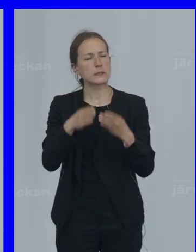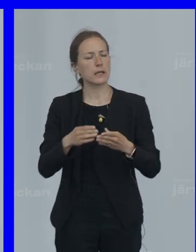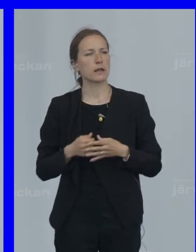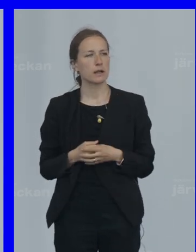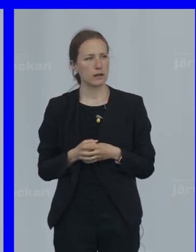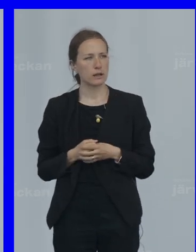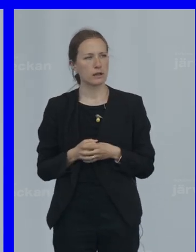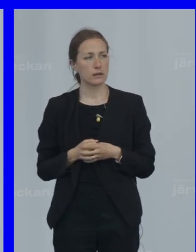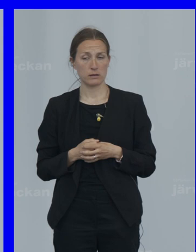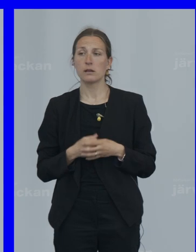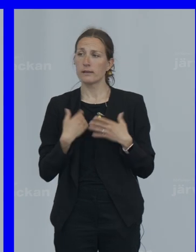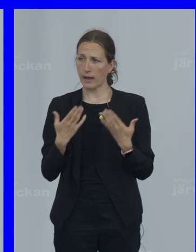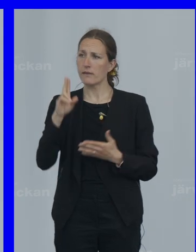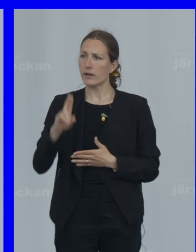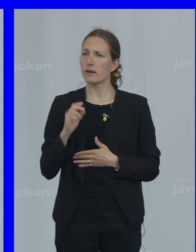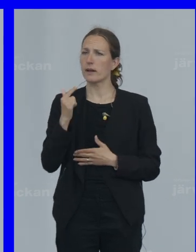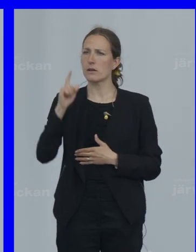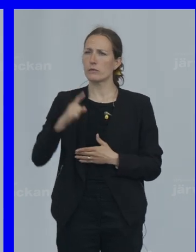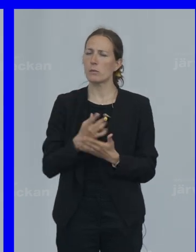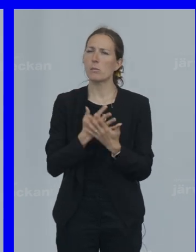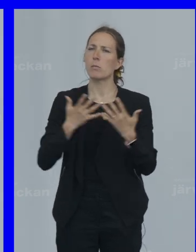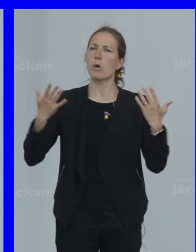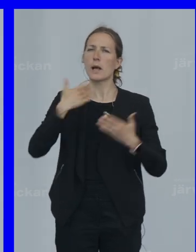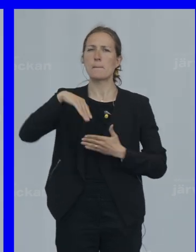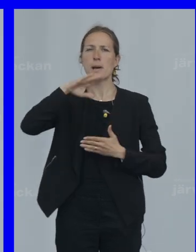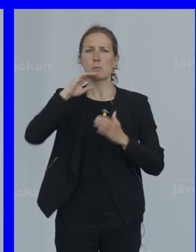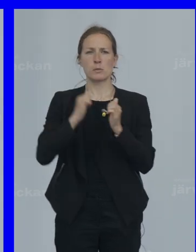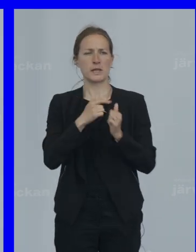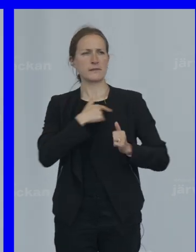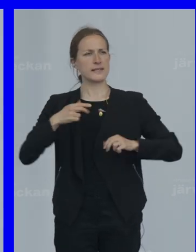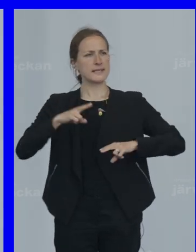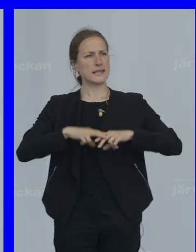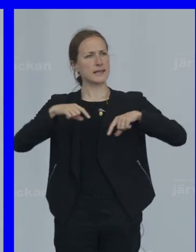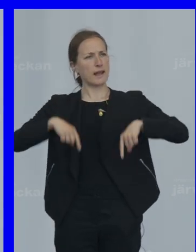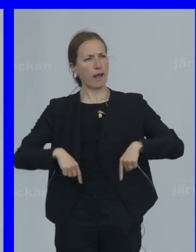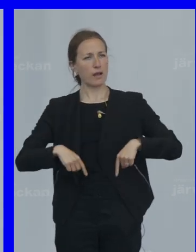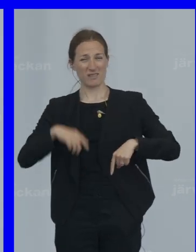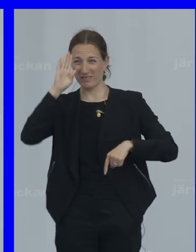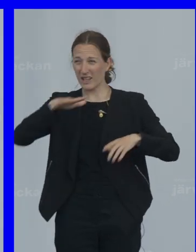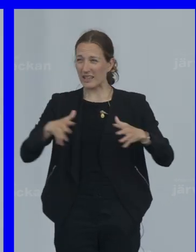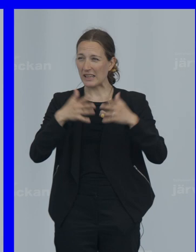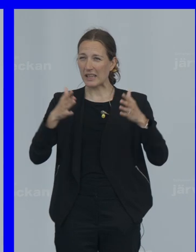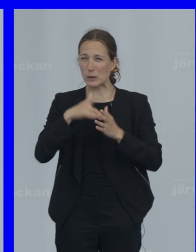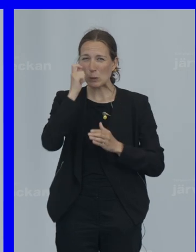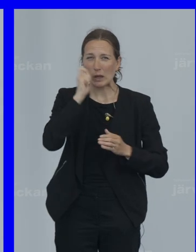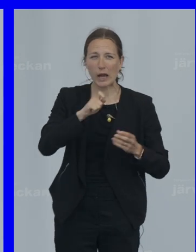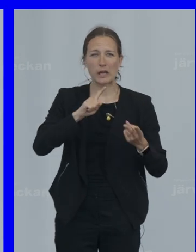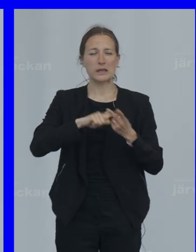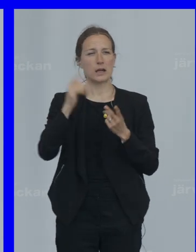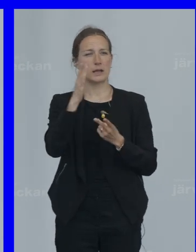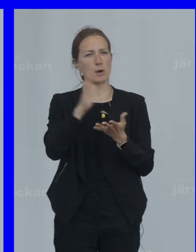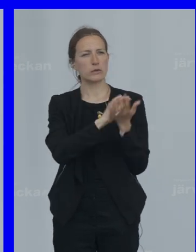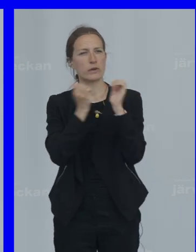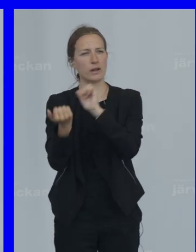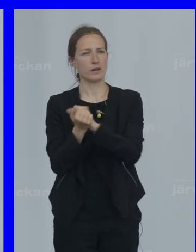Det här är verkligheten för oändligt många mammor Medan vi sitter här Kriget i Ukraina och klimatförändringarna Är två